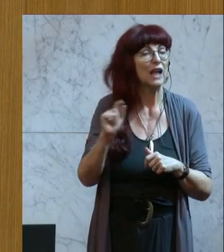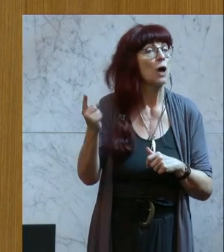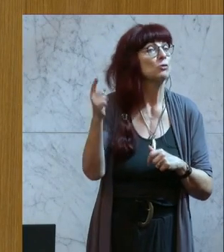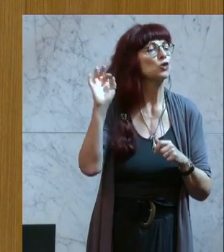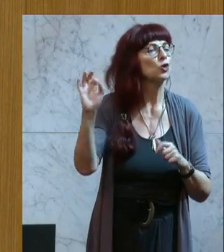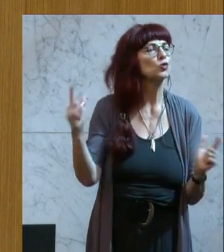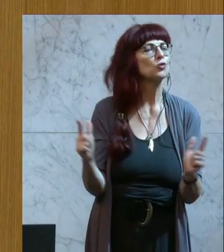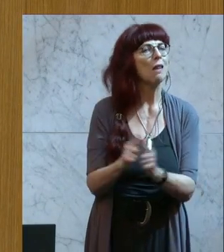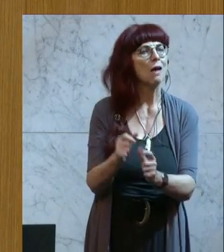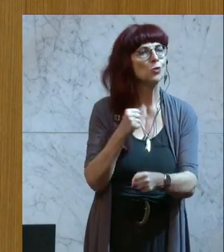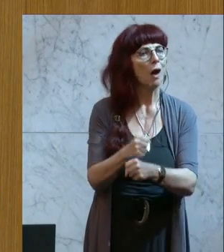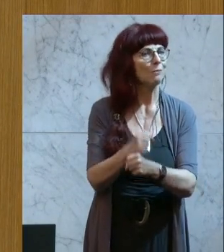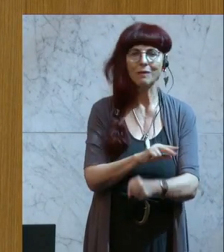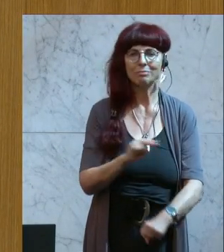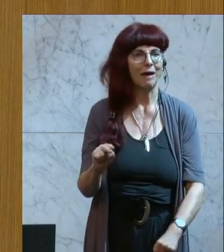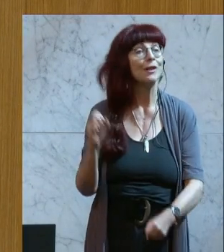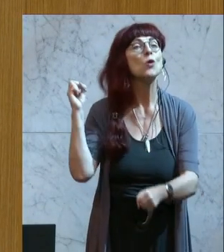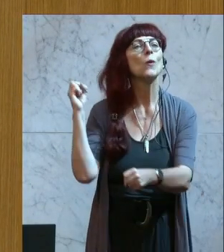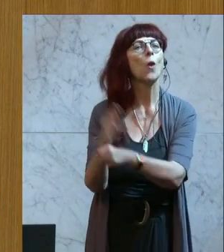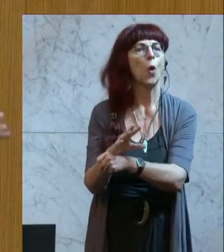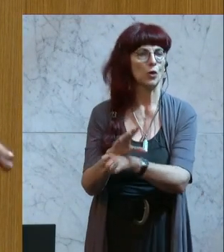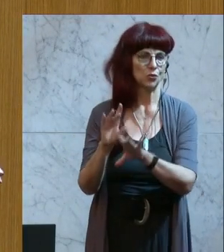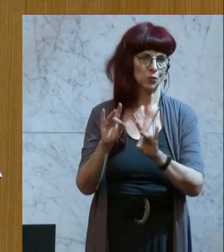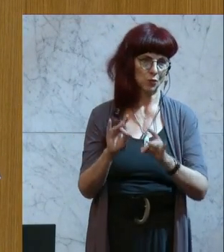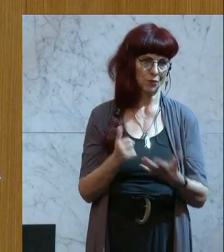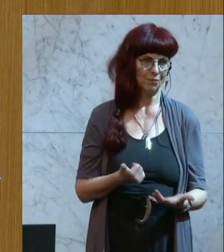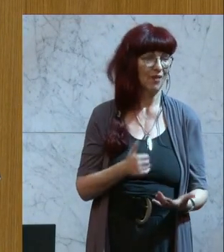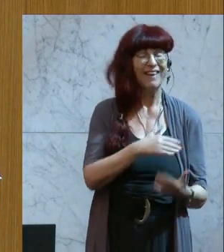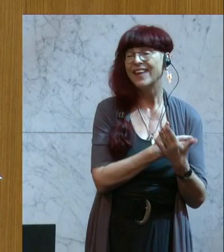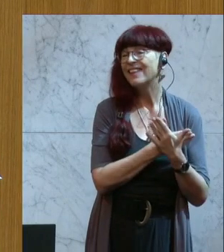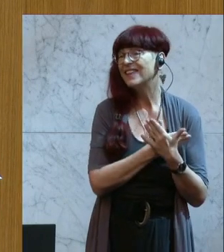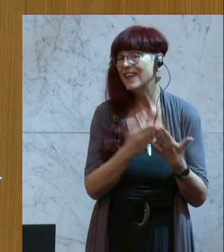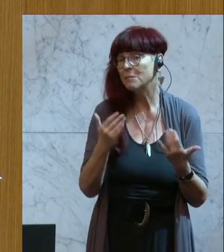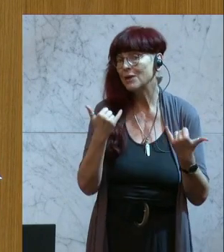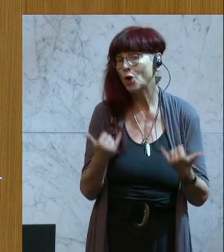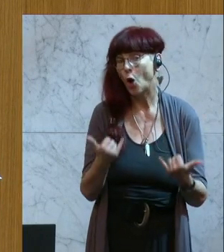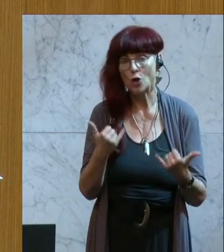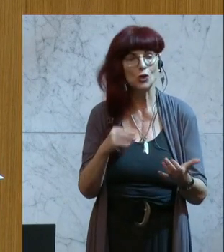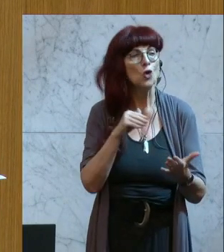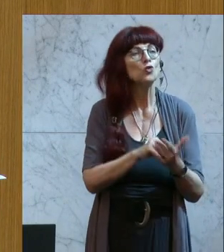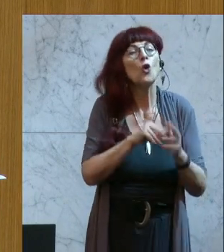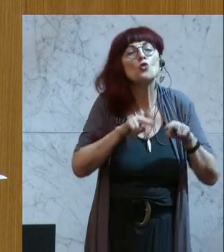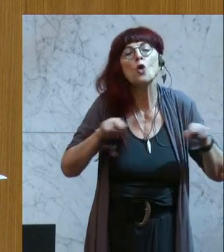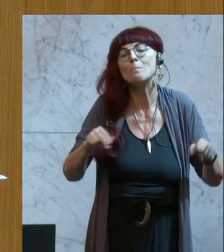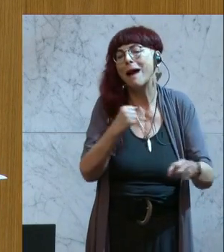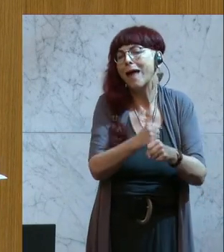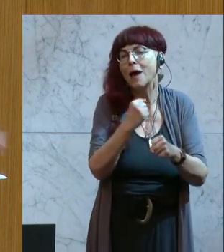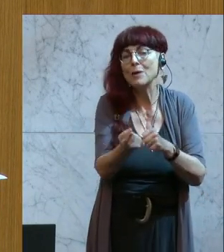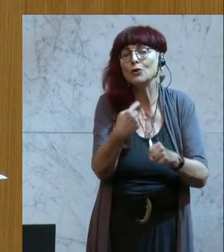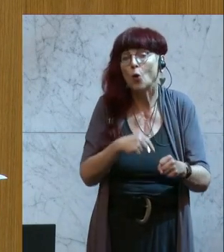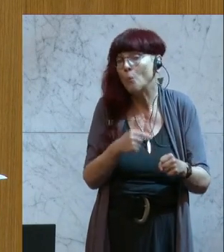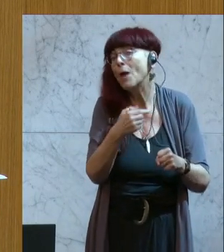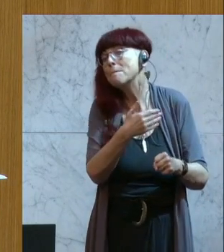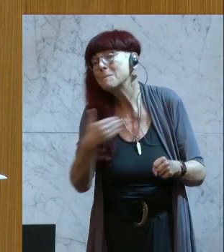guten Leistung, sondern von Glück. Niemand, niemand wird heutzutage noch mit gewöhnlicher Arbeit zum Millionär.